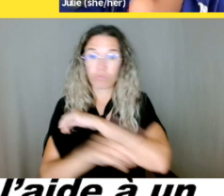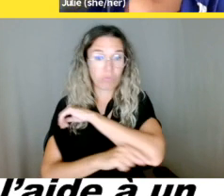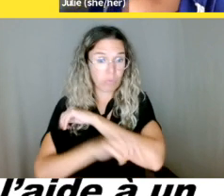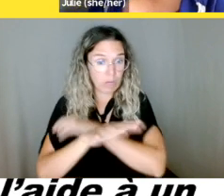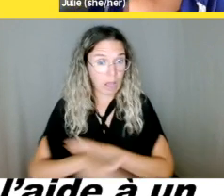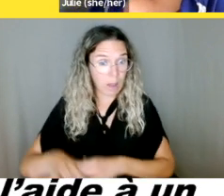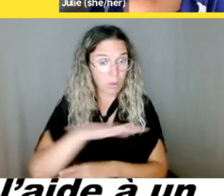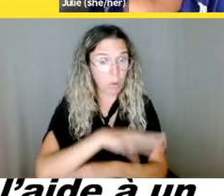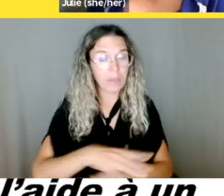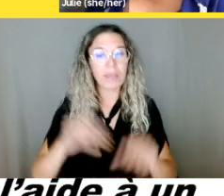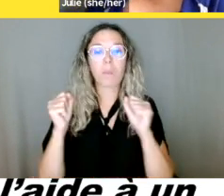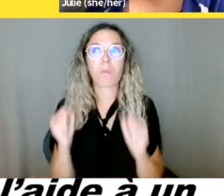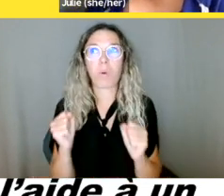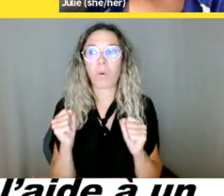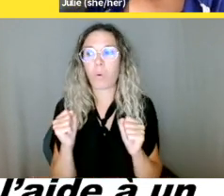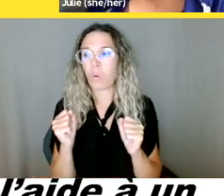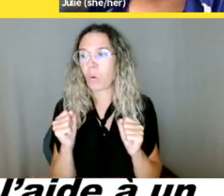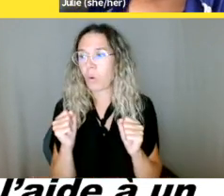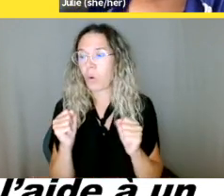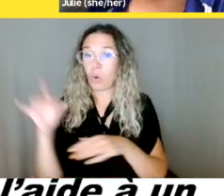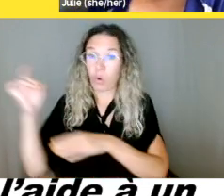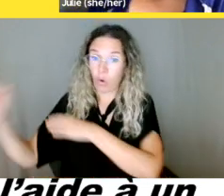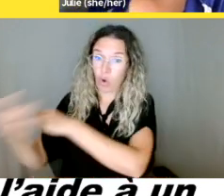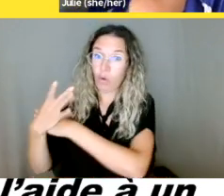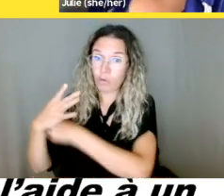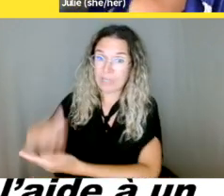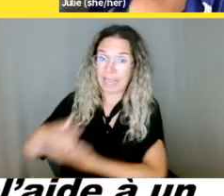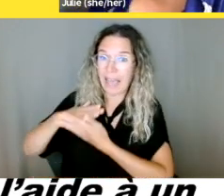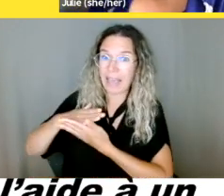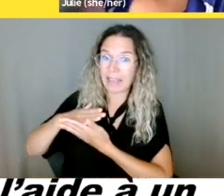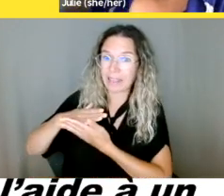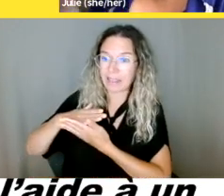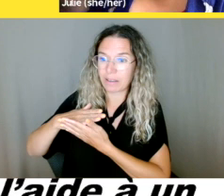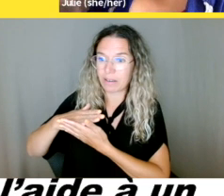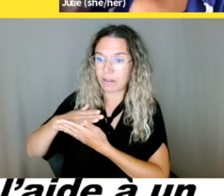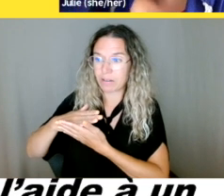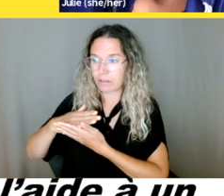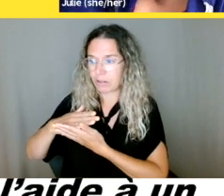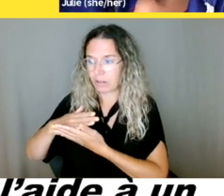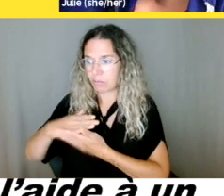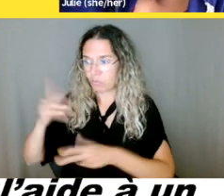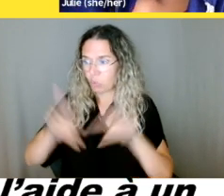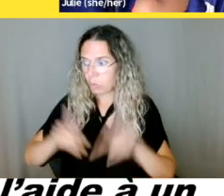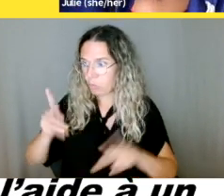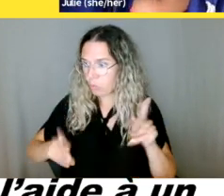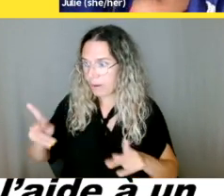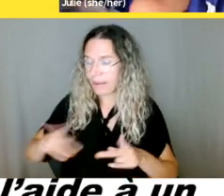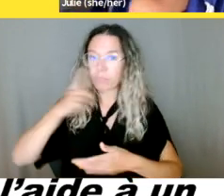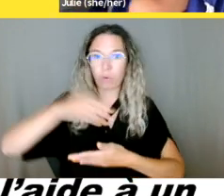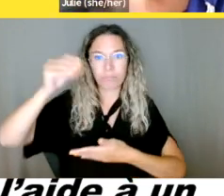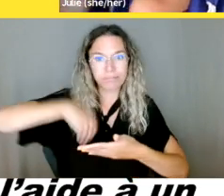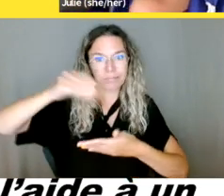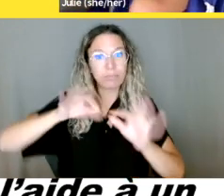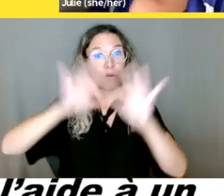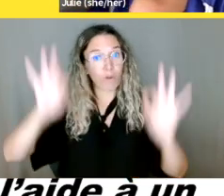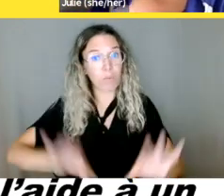le public à rendre un formulaire papier dans un bureau du gouvernement. Par